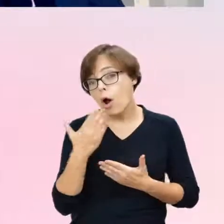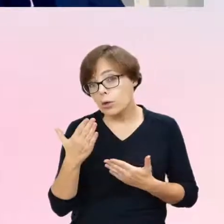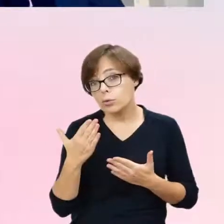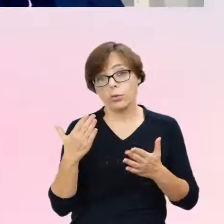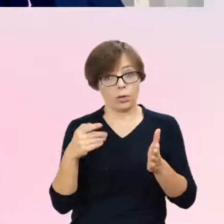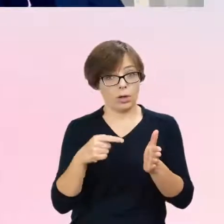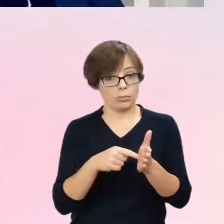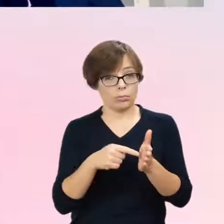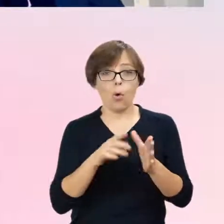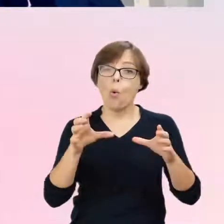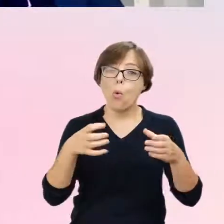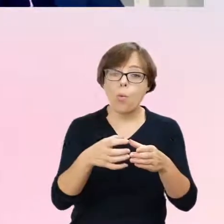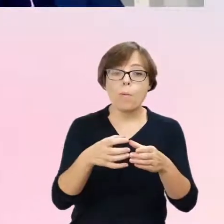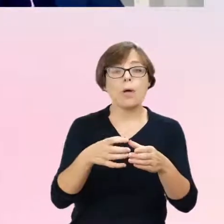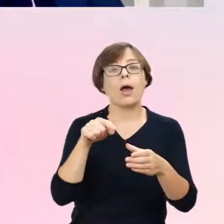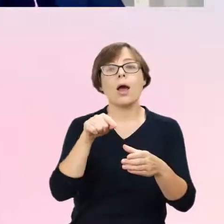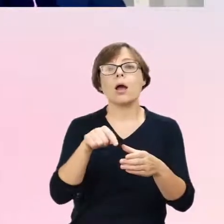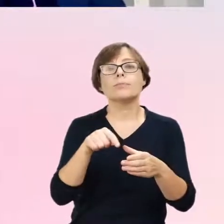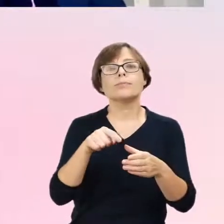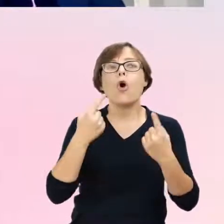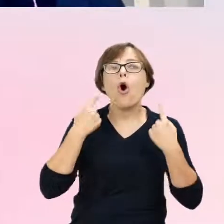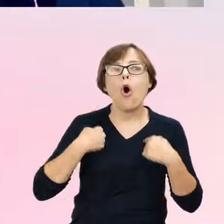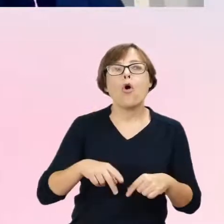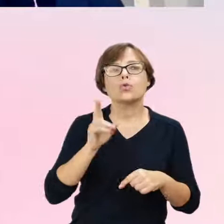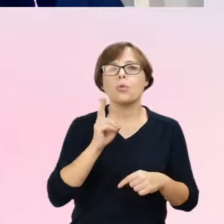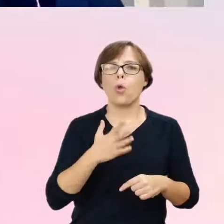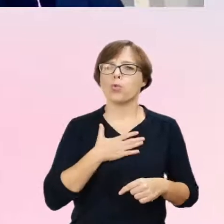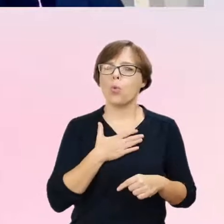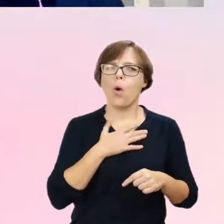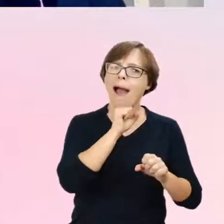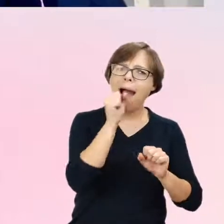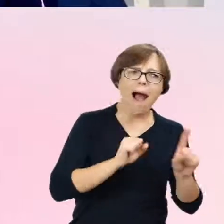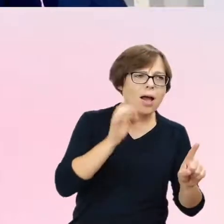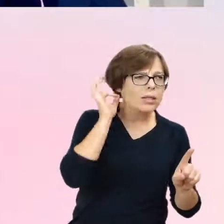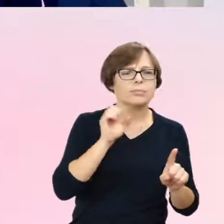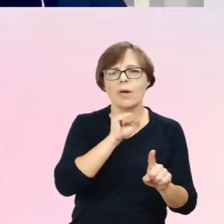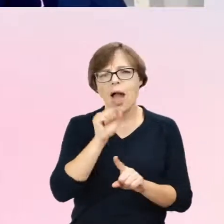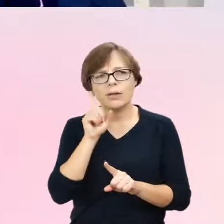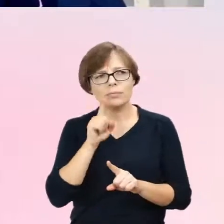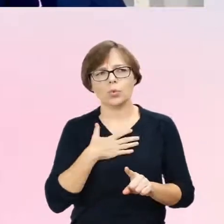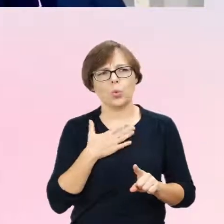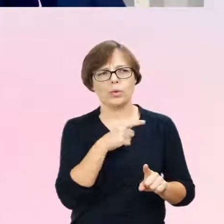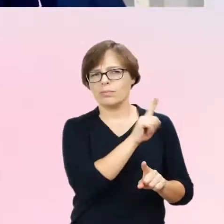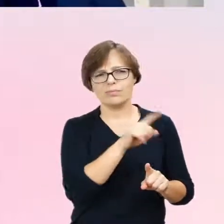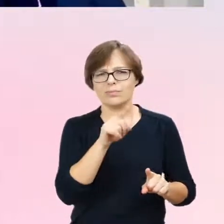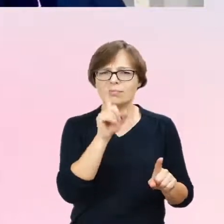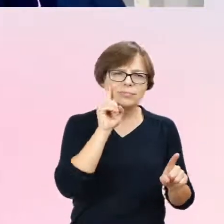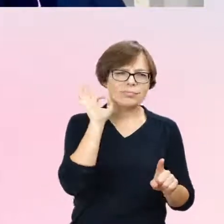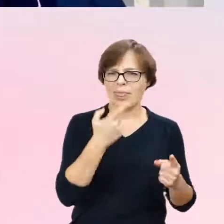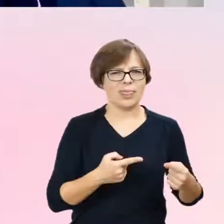grupa takich osób, które są poza dualizmem płci jest bardzo, bardzo duża. A oprócz tego